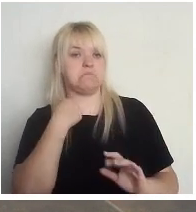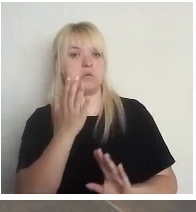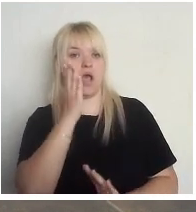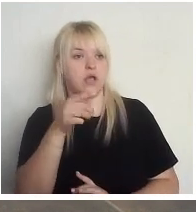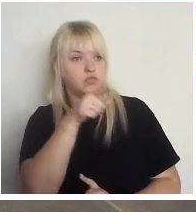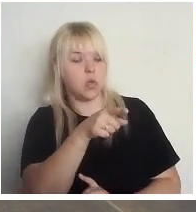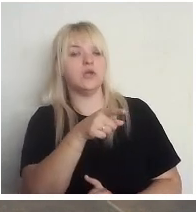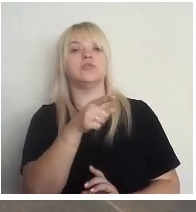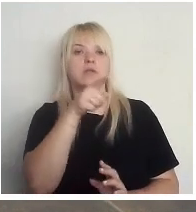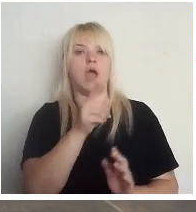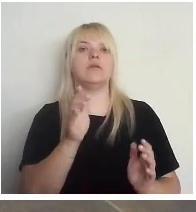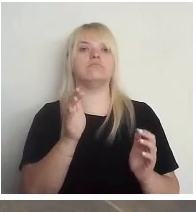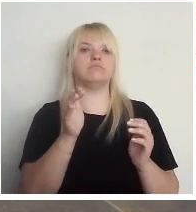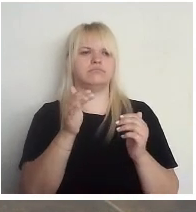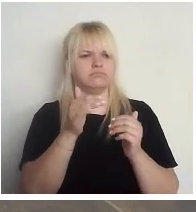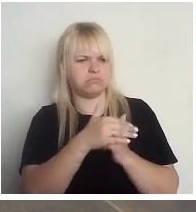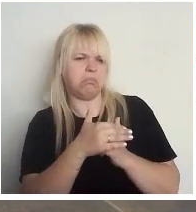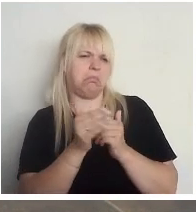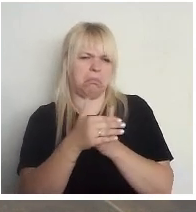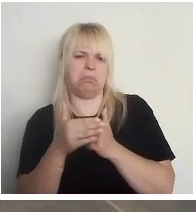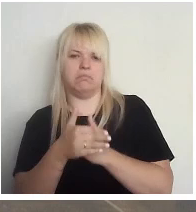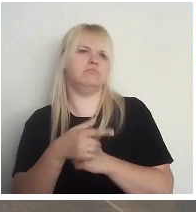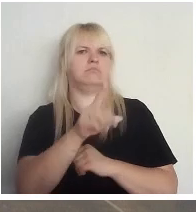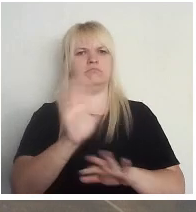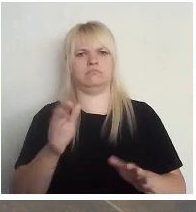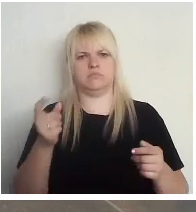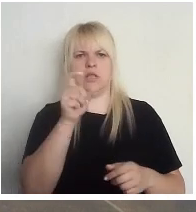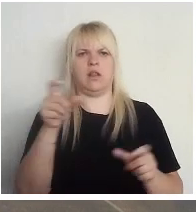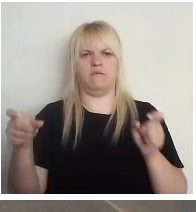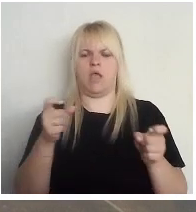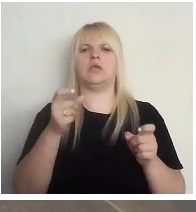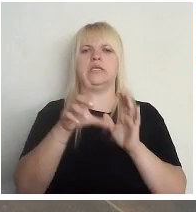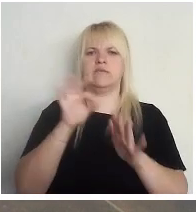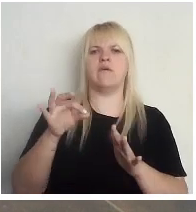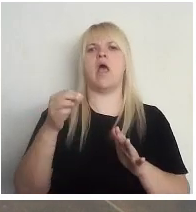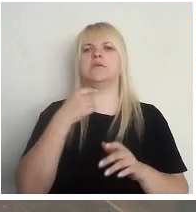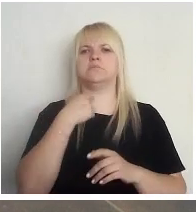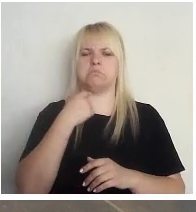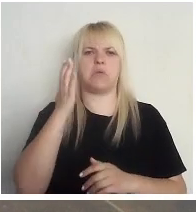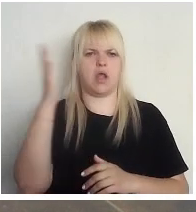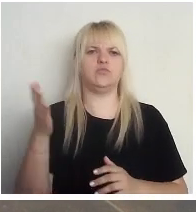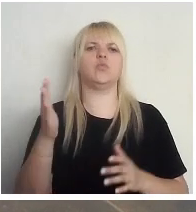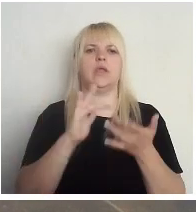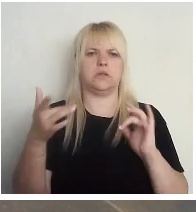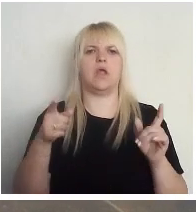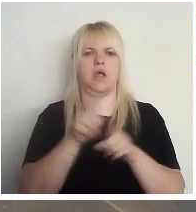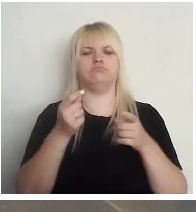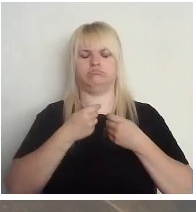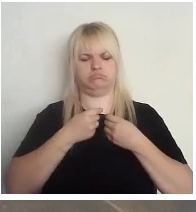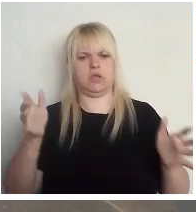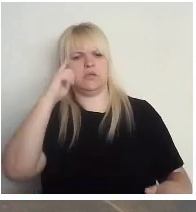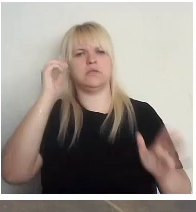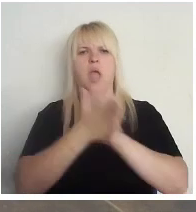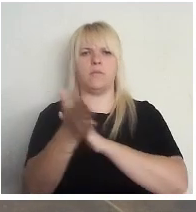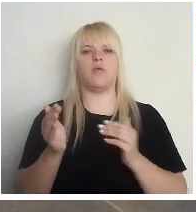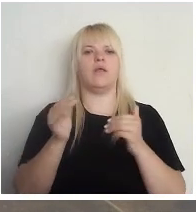novērsties no tā aizstrātības principā. Un ja cilvēki izvēlas balsot elektroniski, tad viņi arī saprot, tādā ziņā tā aizstrātība var ne